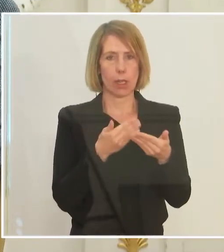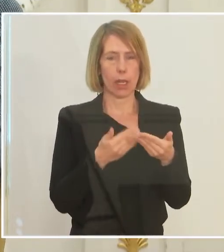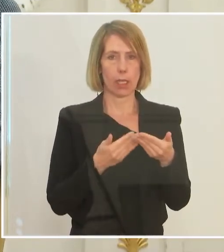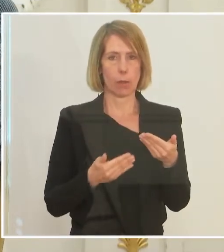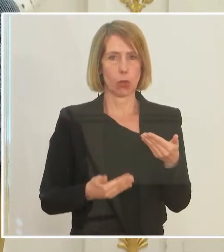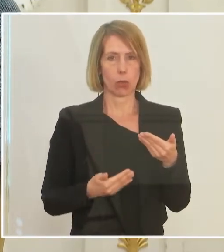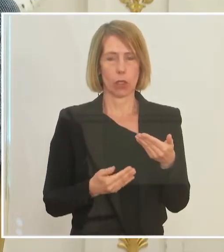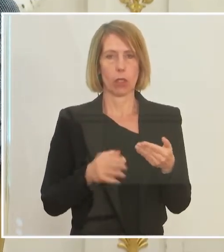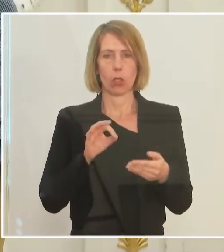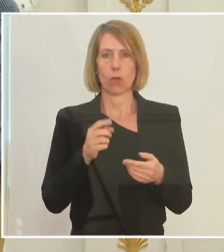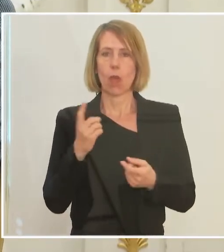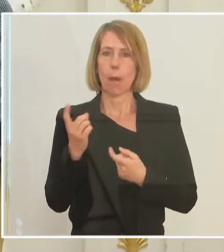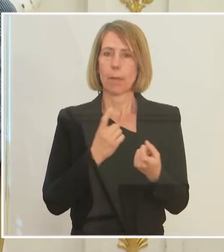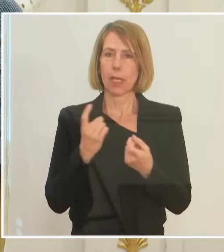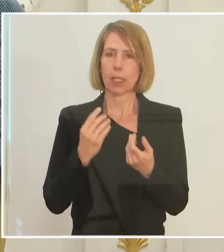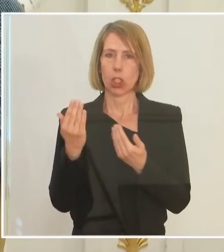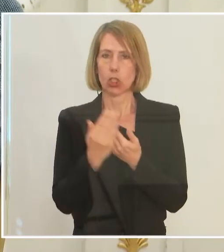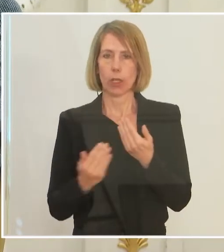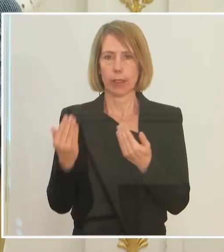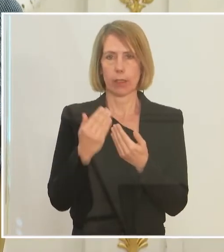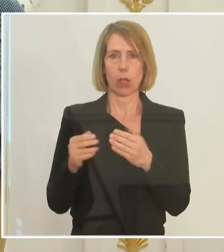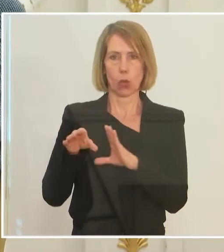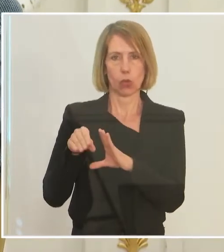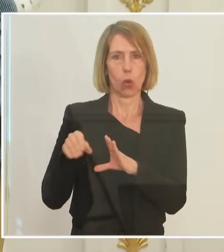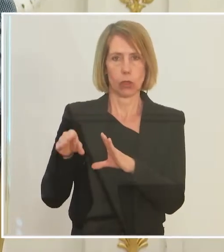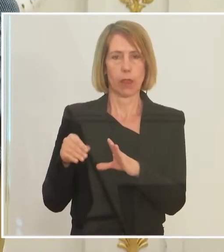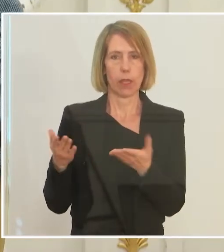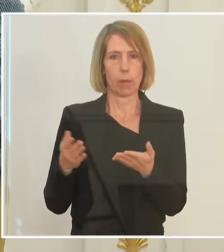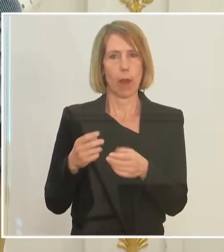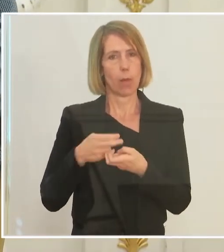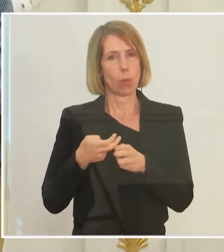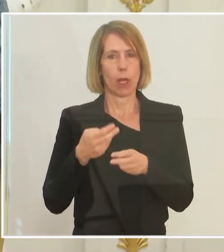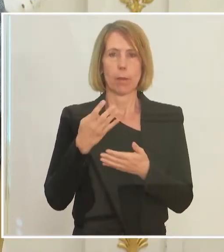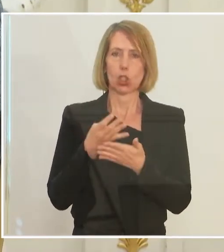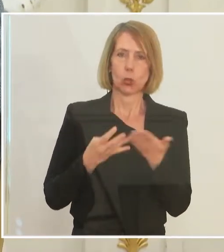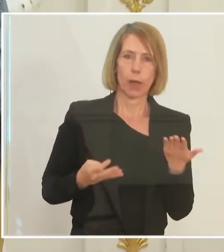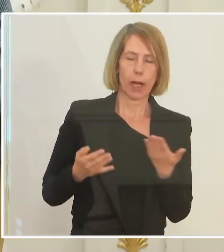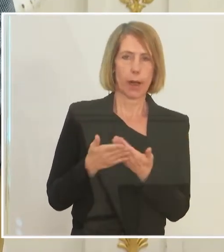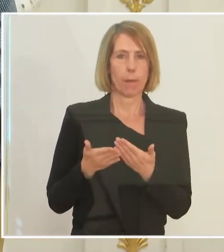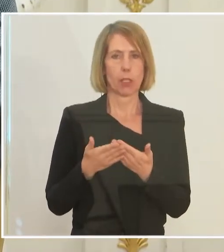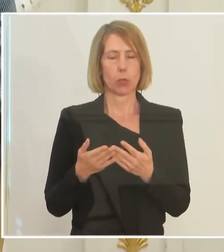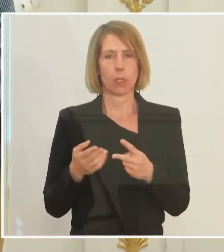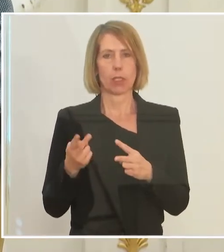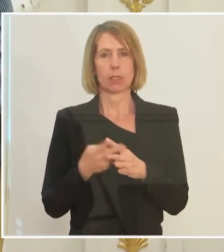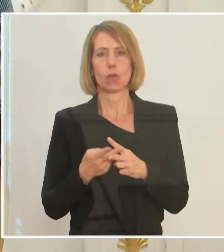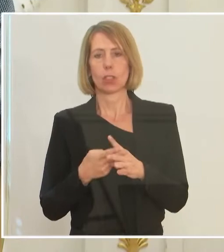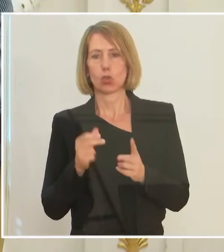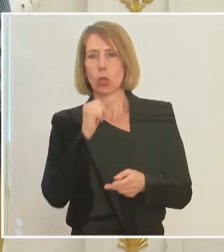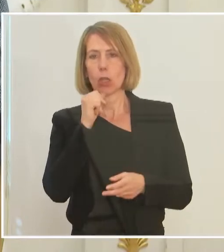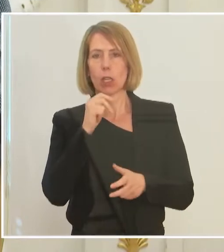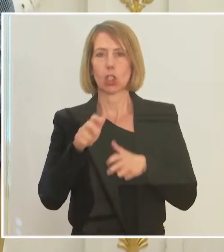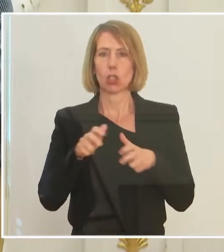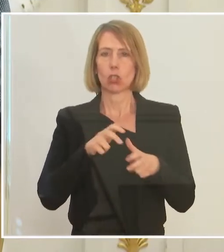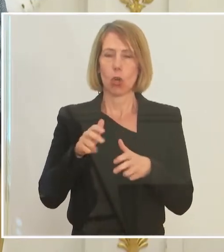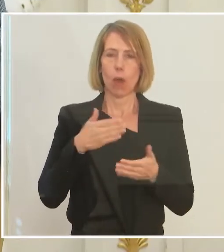migrantische Hintergrund haben, Unternehmer haben Probleme, Sprachprobleme, die haben zwischen kein Geld den Steuerberater